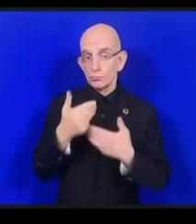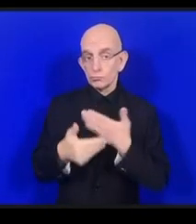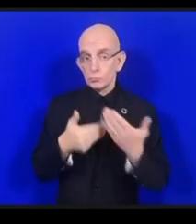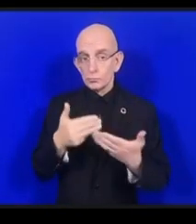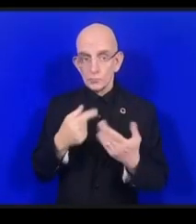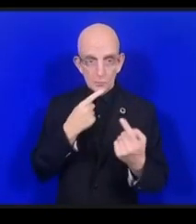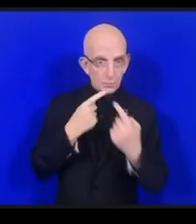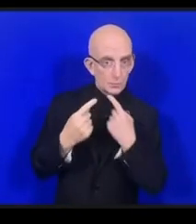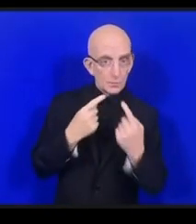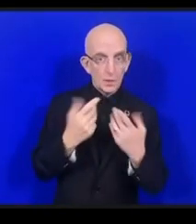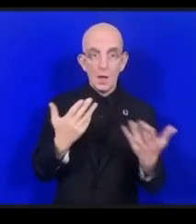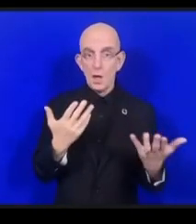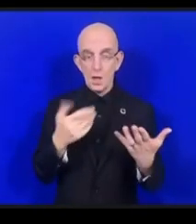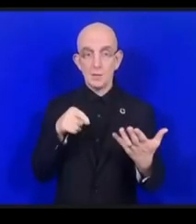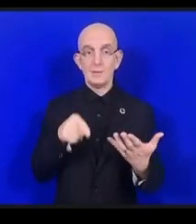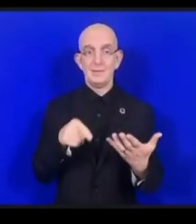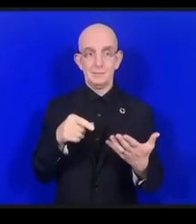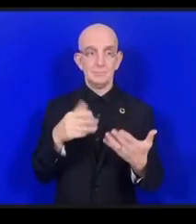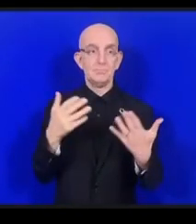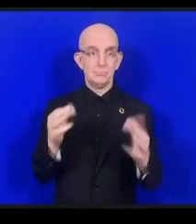nous avons